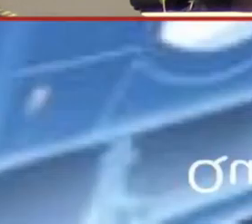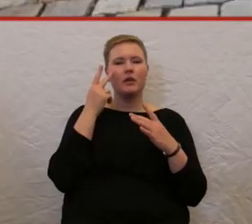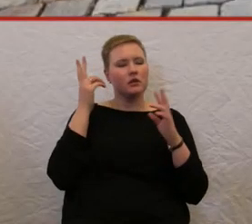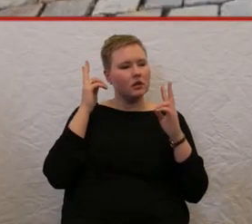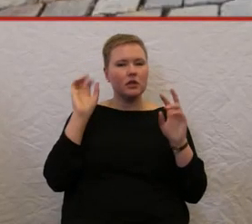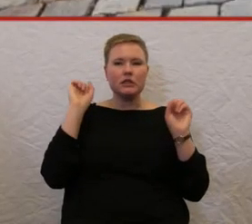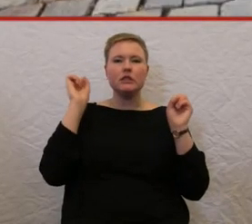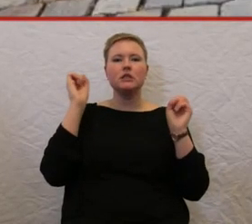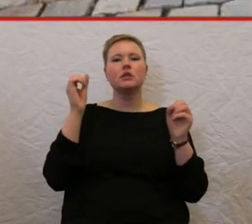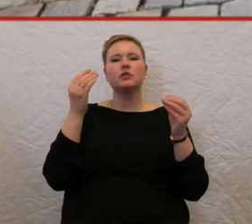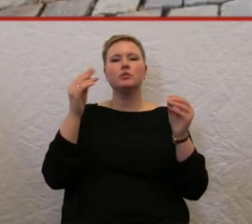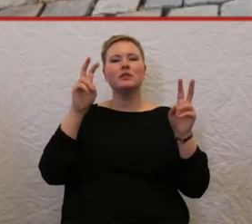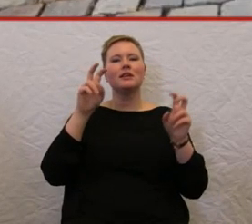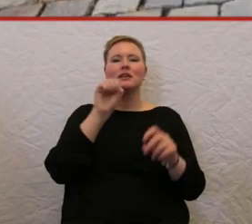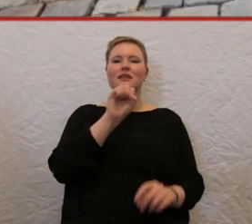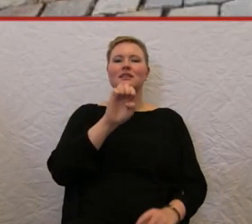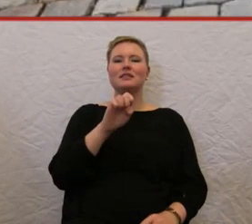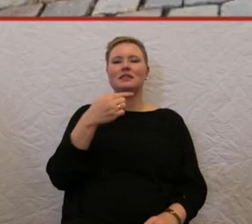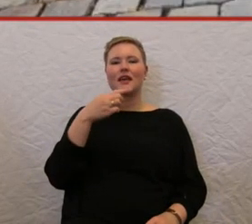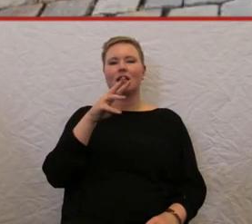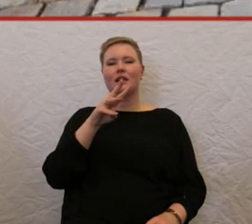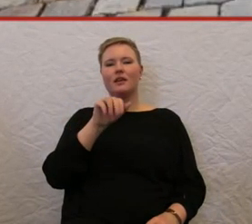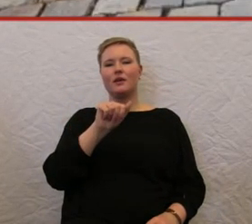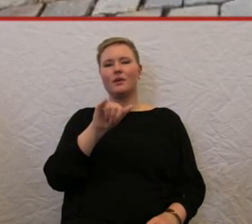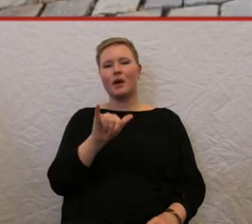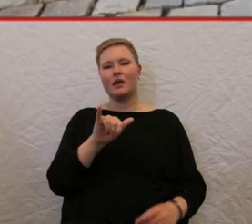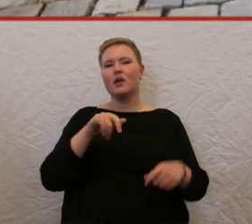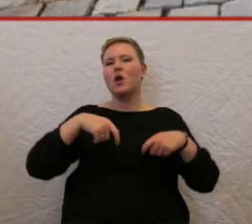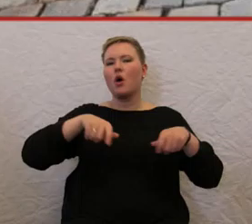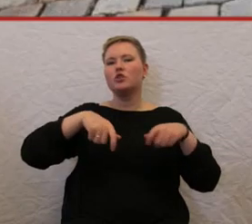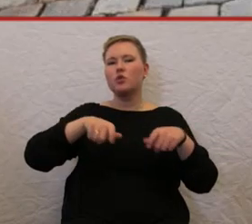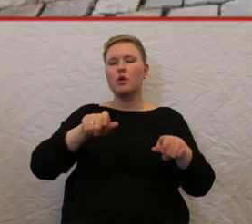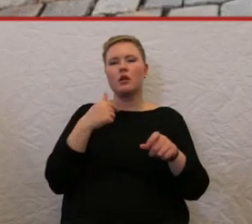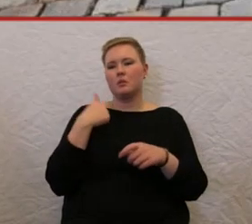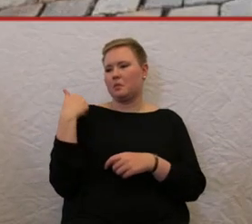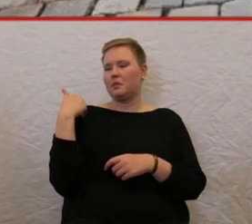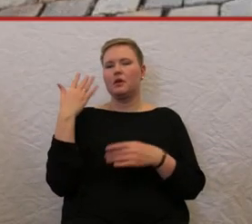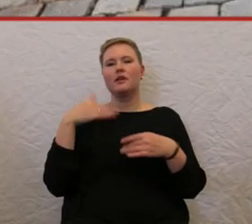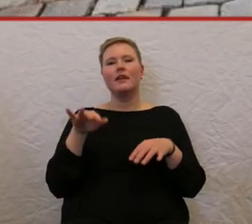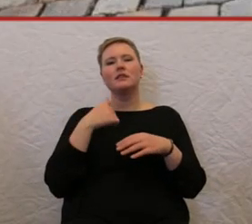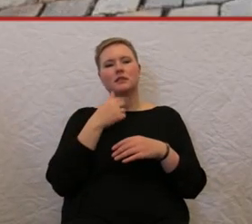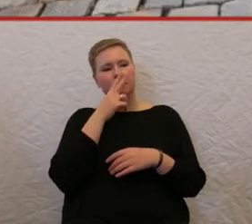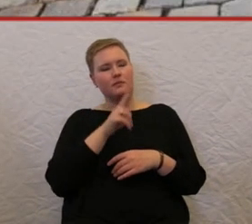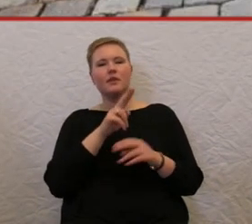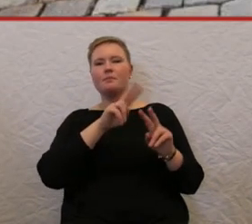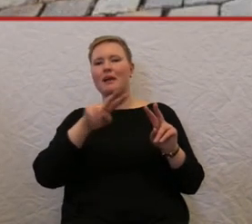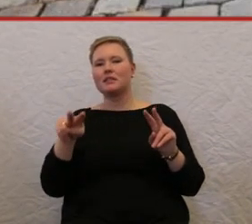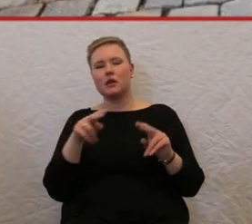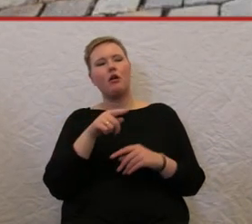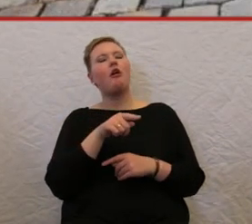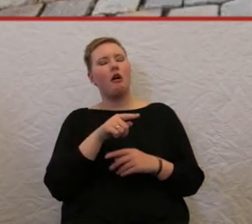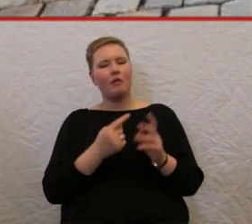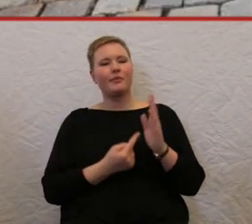sind diese sogenannten Segway-Rollstühle, wovon ich jetzt auch neulich auf der Messe welche gesehen